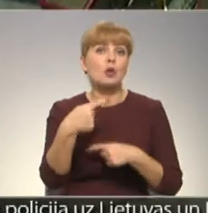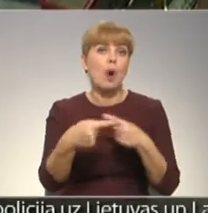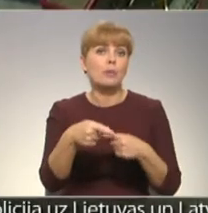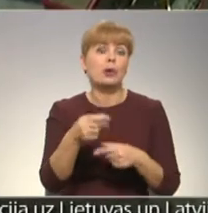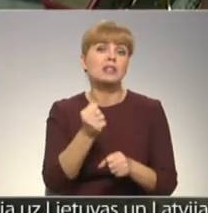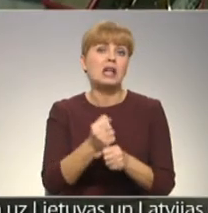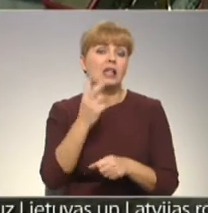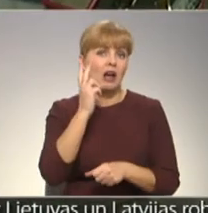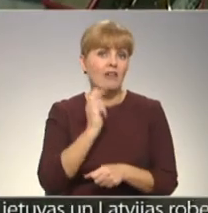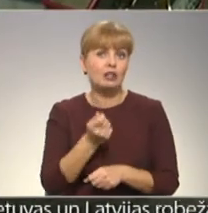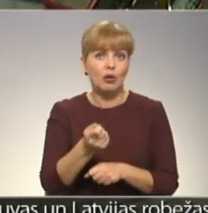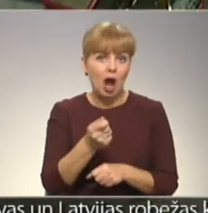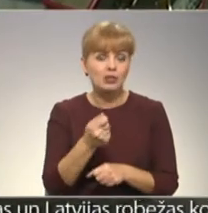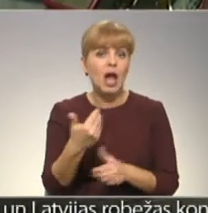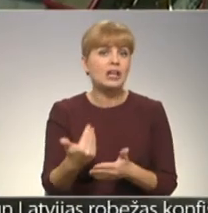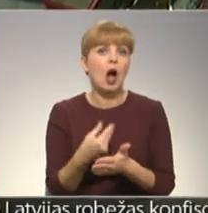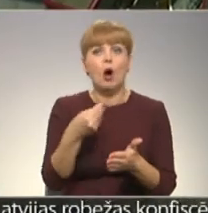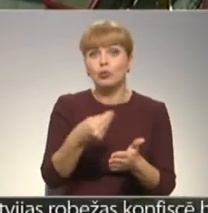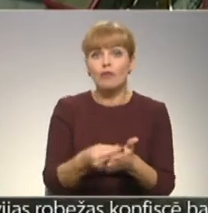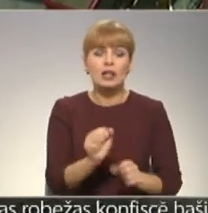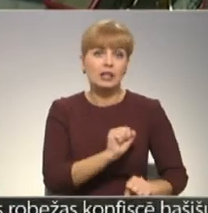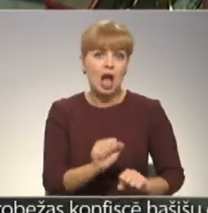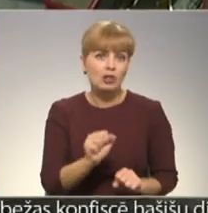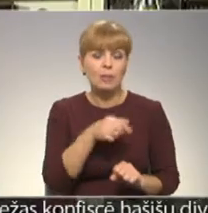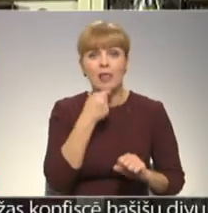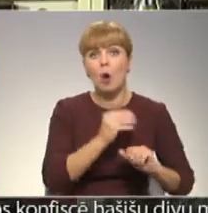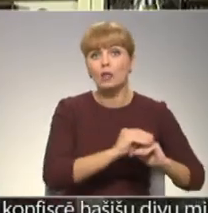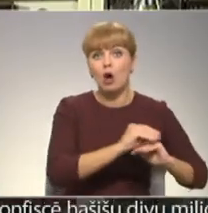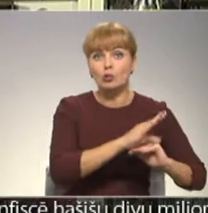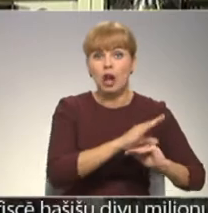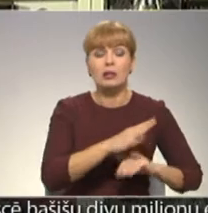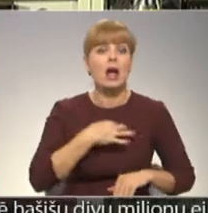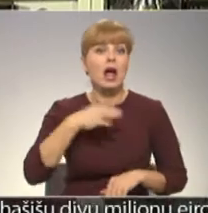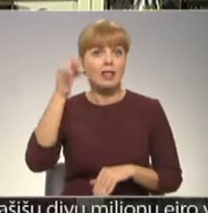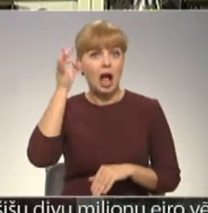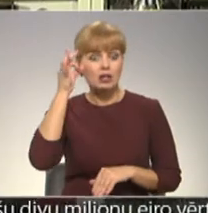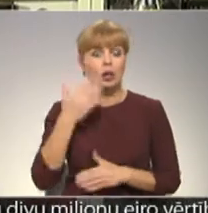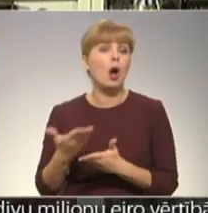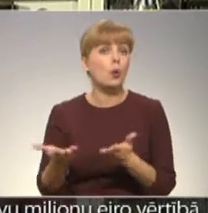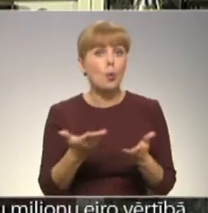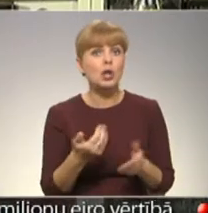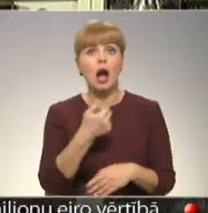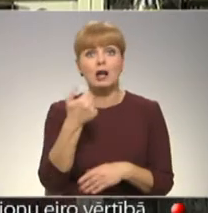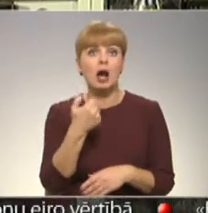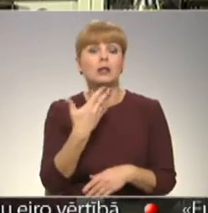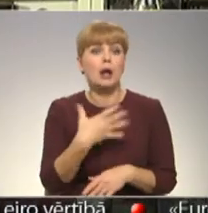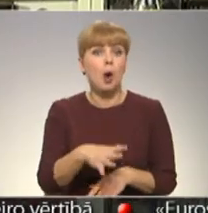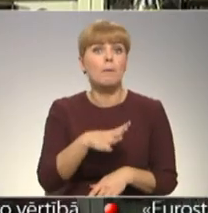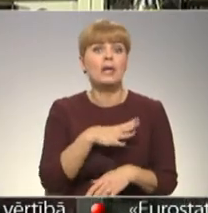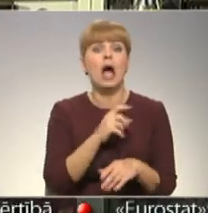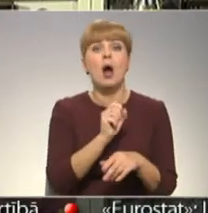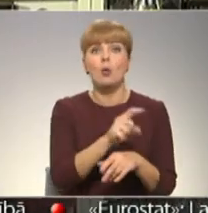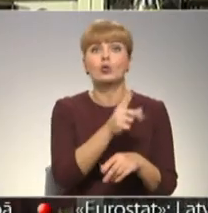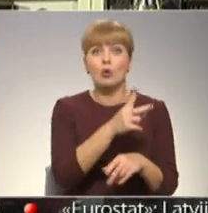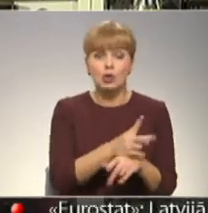aparātu un jauni iegādāties nesteidzis, jo nesot tādu uzskrājumu. Neatceros, kurā gadā, bet bija jau tāds uzdevums,